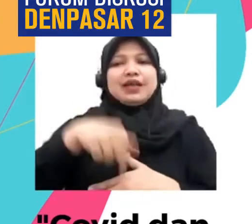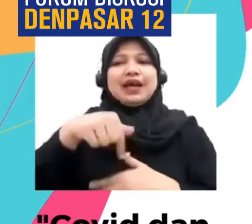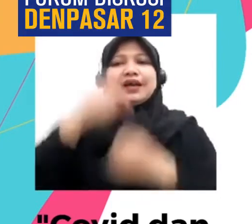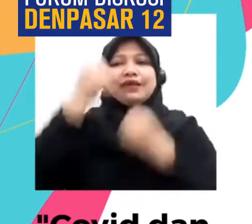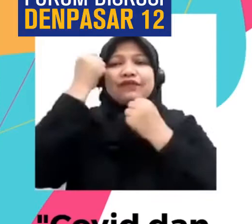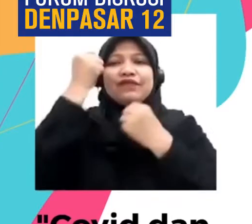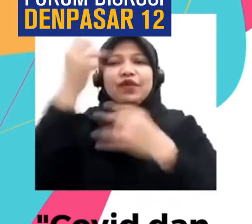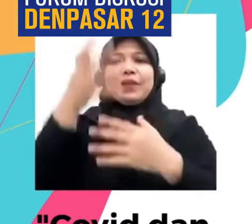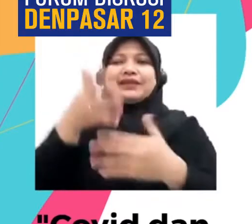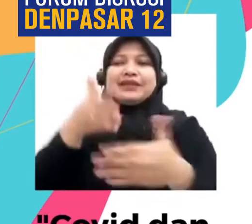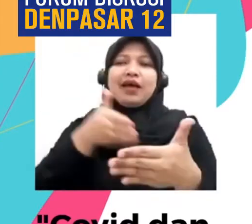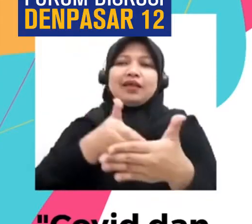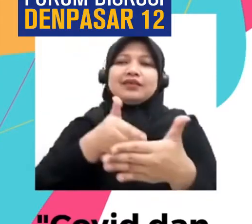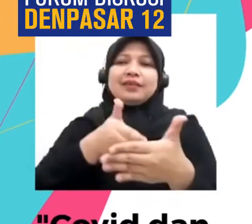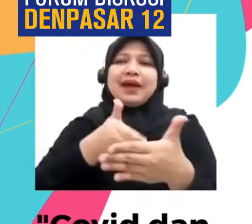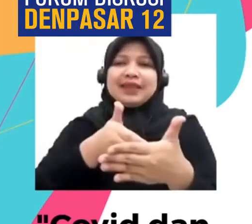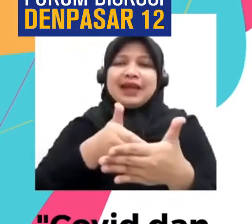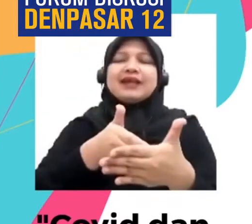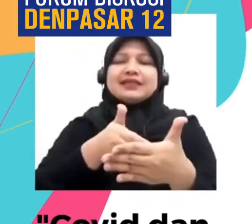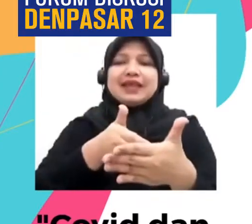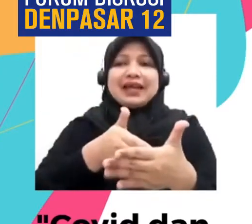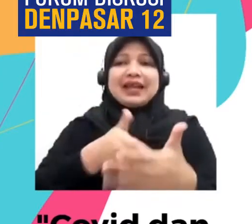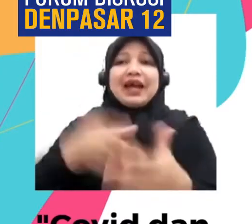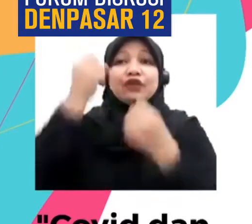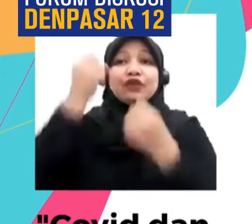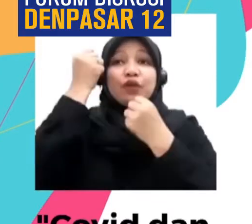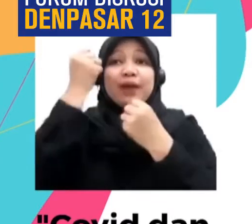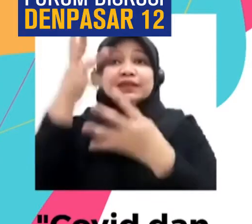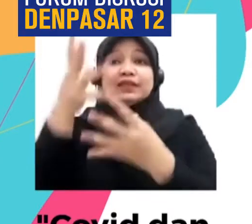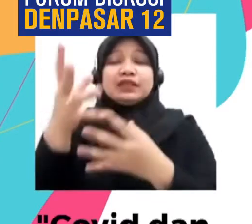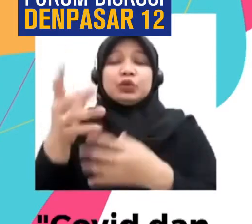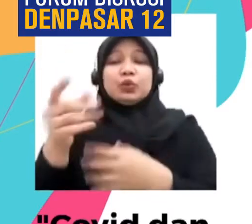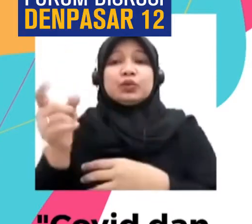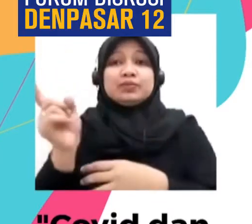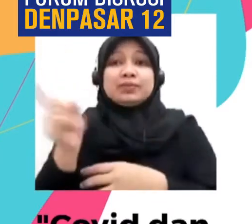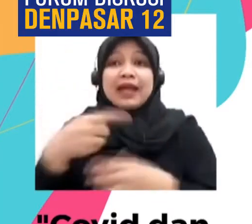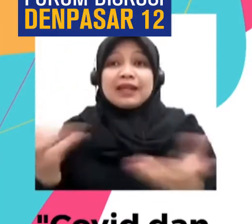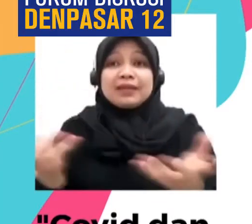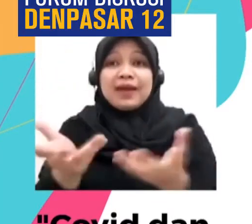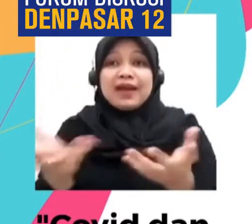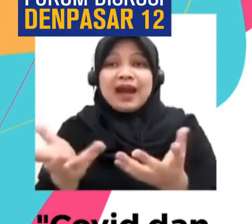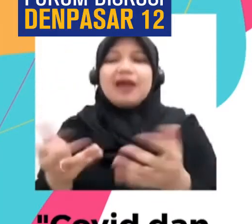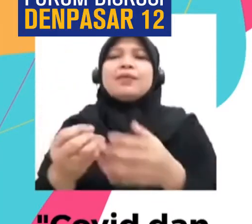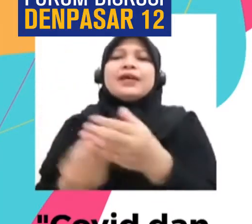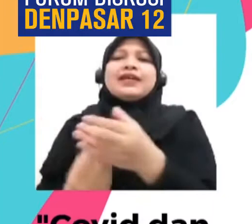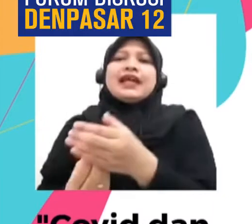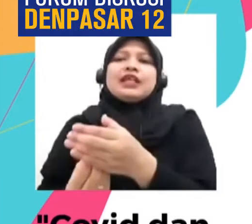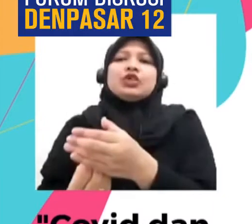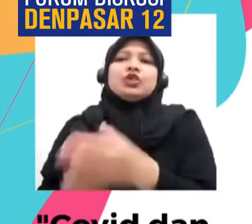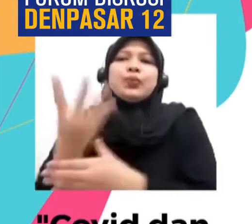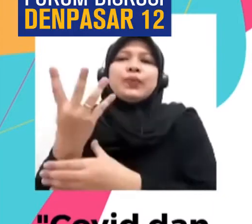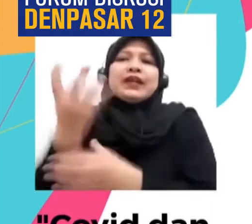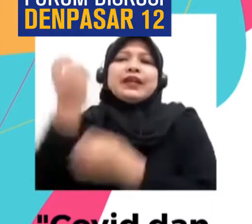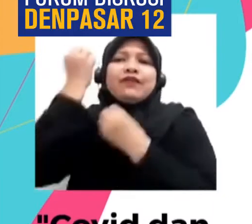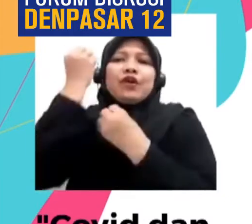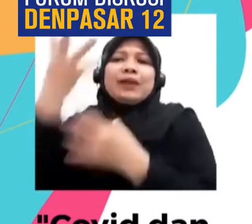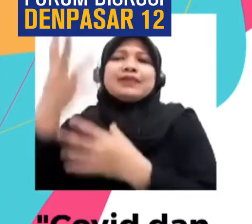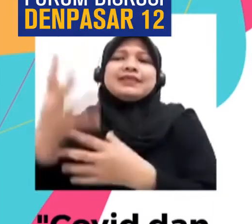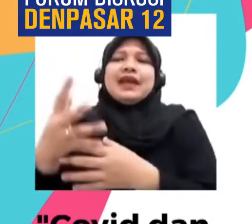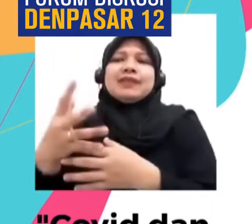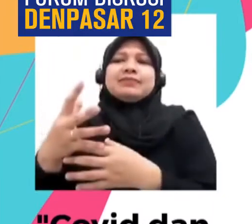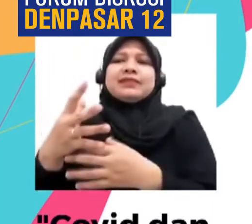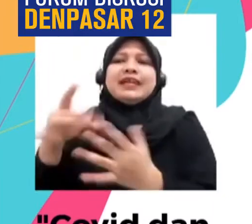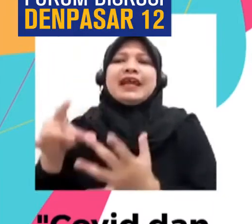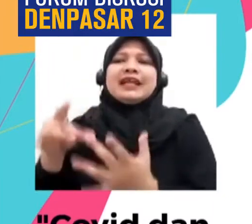Seringkali justru mendapatkan informasi Dari Apa namanya Sumber-sumber yang Tidak resmi Begitu